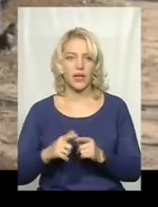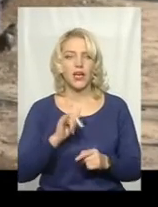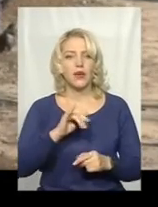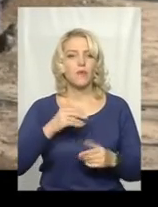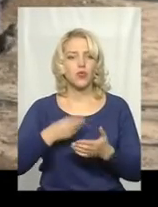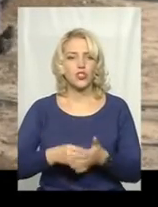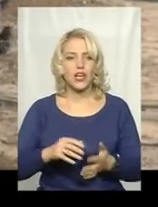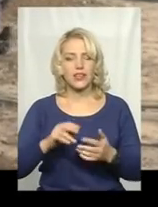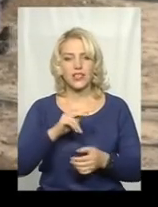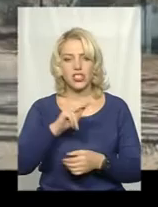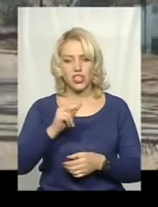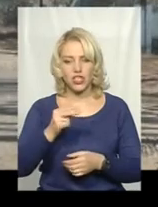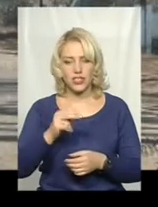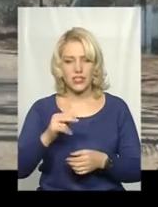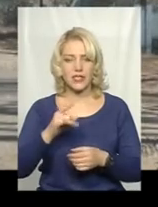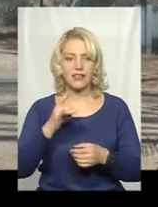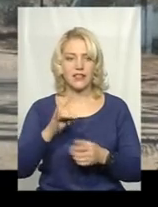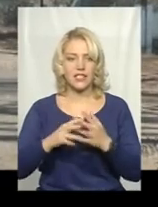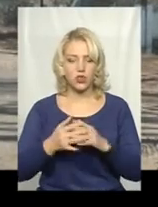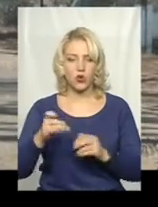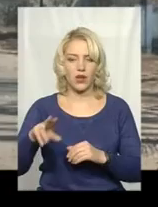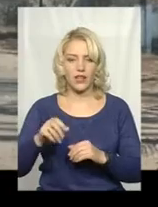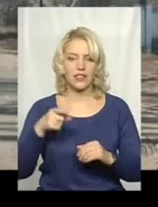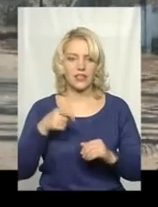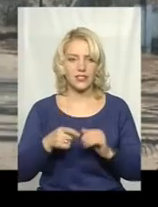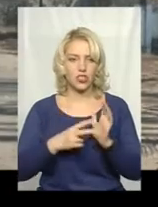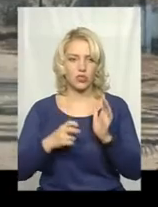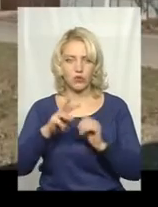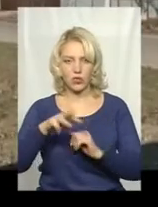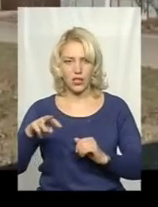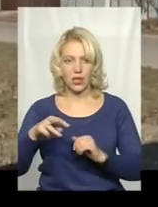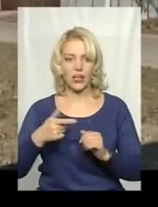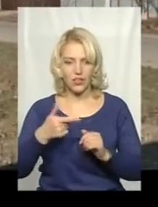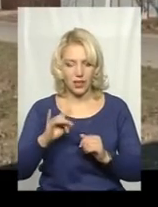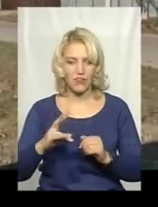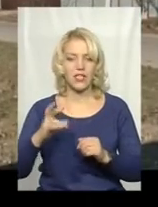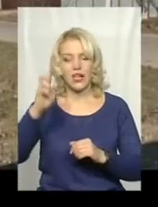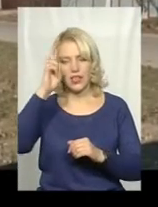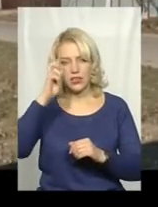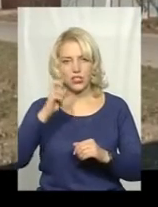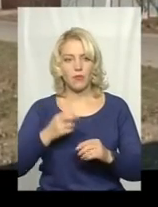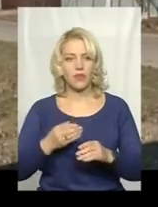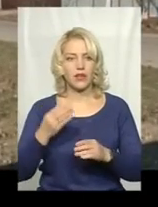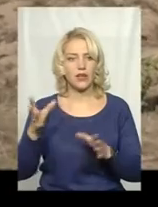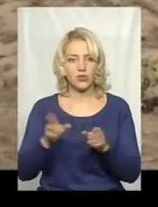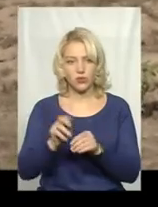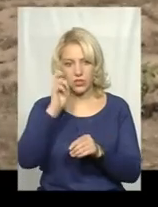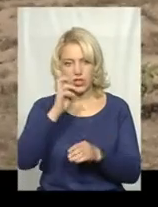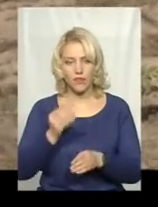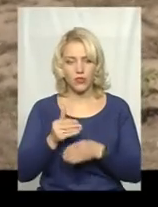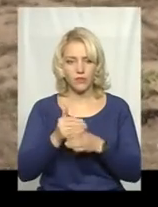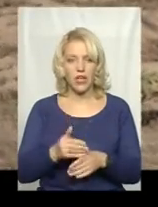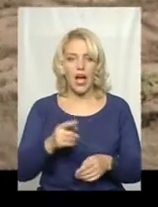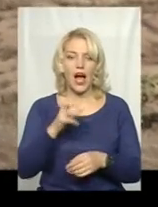Чернилівської сільради – мільйон 600 тисяч гривень разом із державною субвенцією на освіту і культуру. Бюджет Красилівської ОТГ – понад 100 мільйонів гривень.